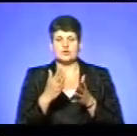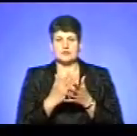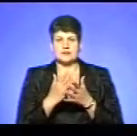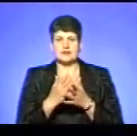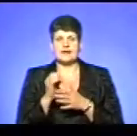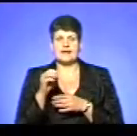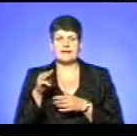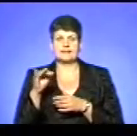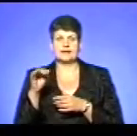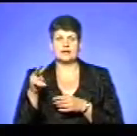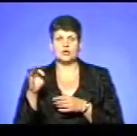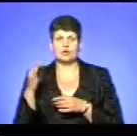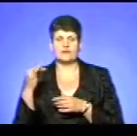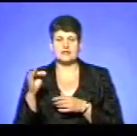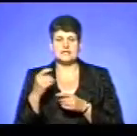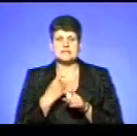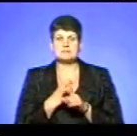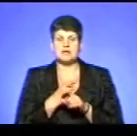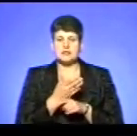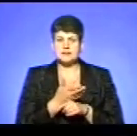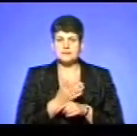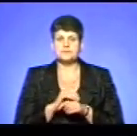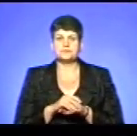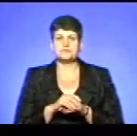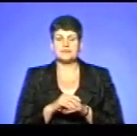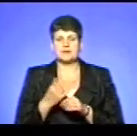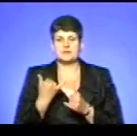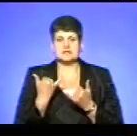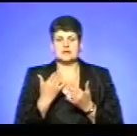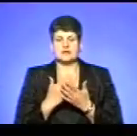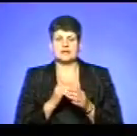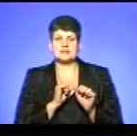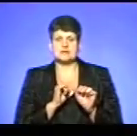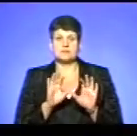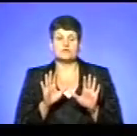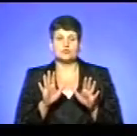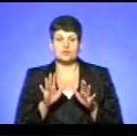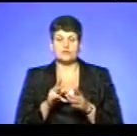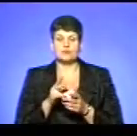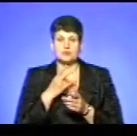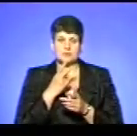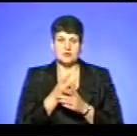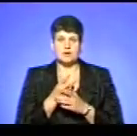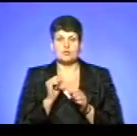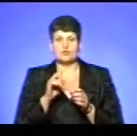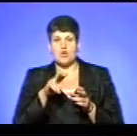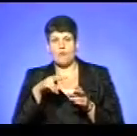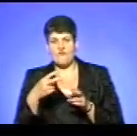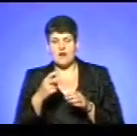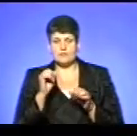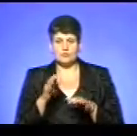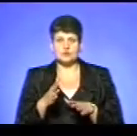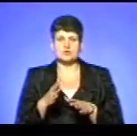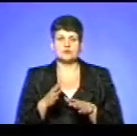тиловий спирт. Ми стоїмо на захисті, щоб тут бачити, може бути якийсь вал, яка